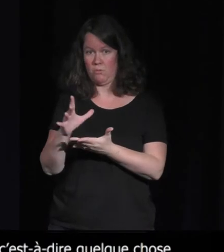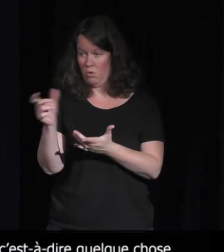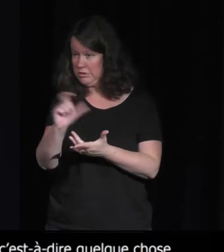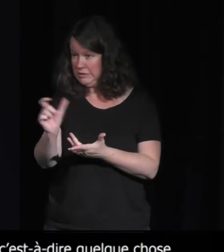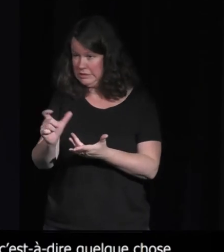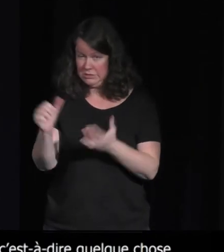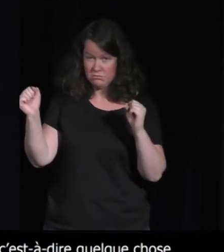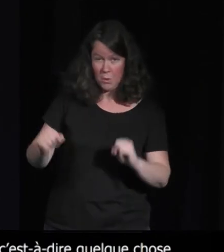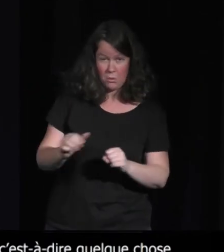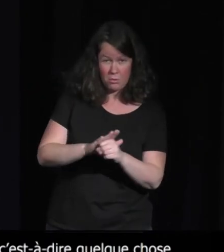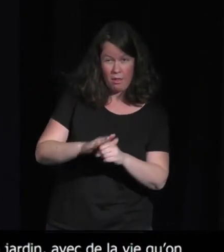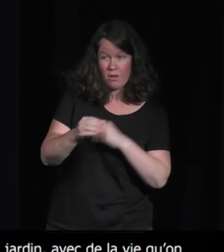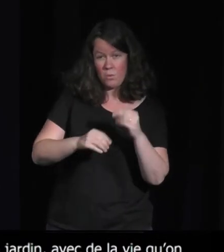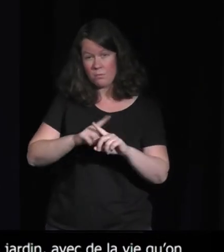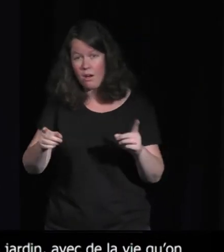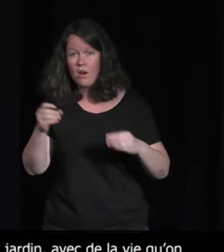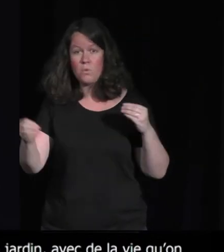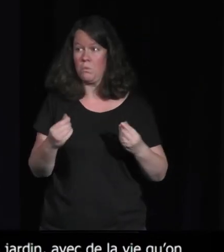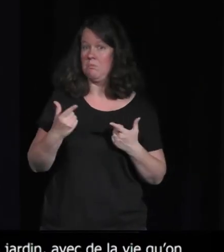où une dimension narrative